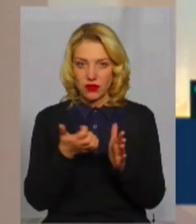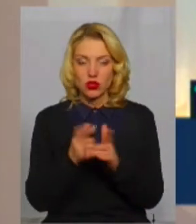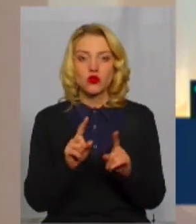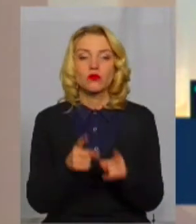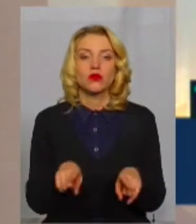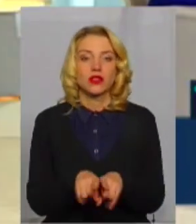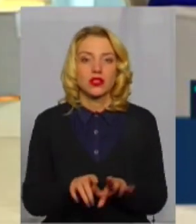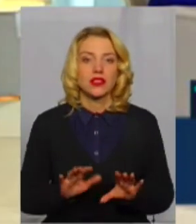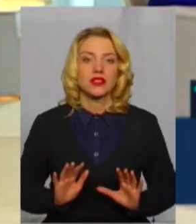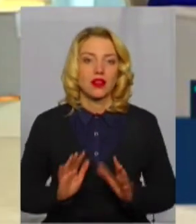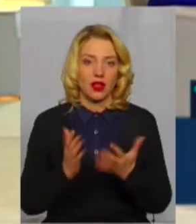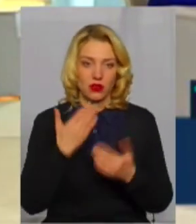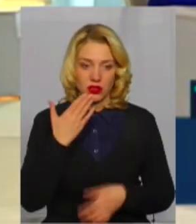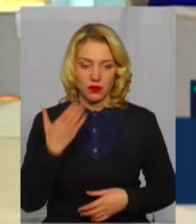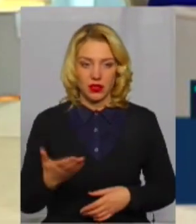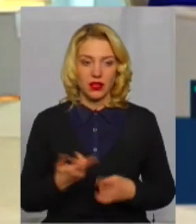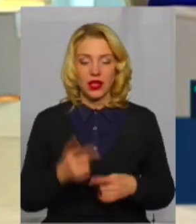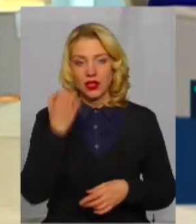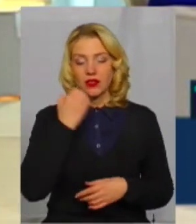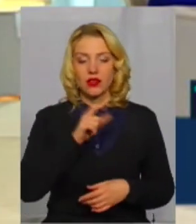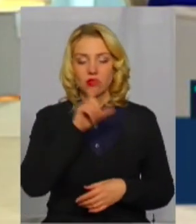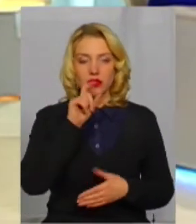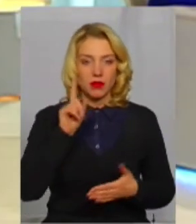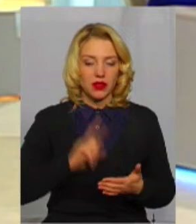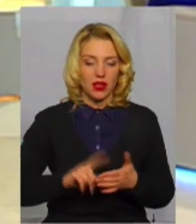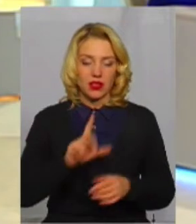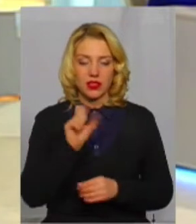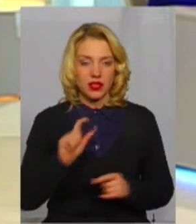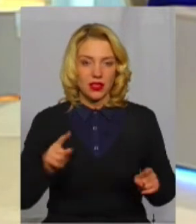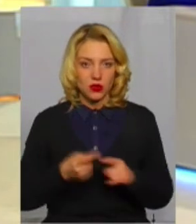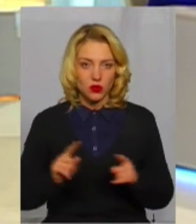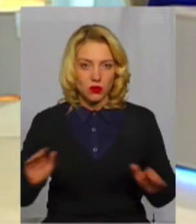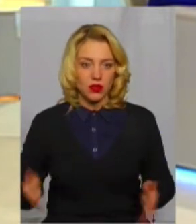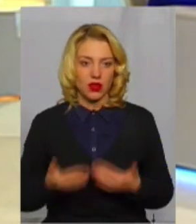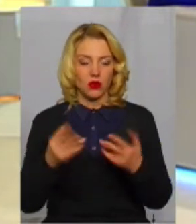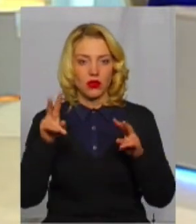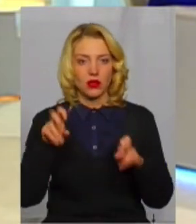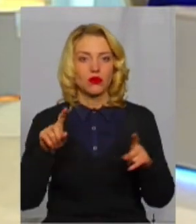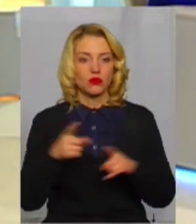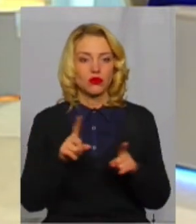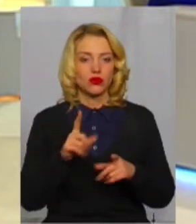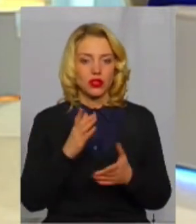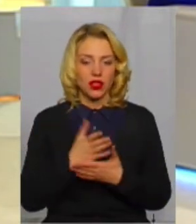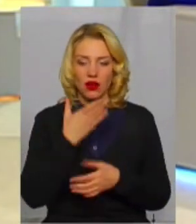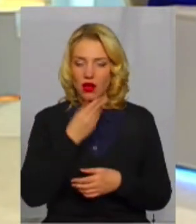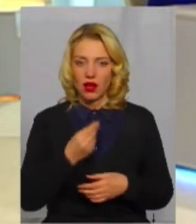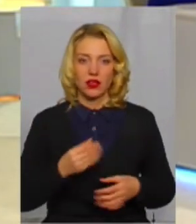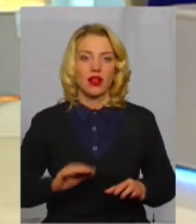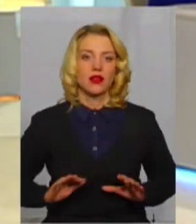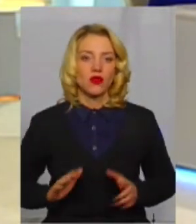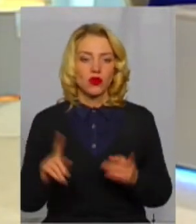сталося? Дякую за запитання і за підняту тему, тому що якраз є гарна нагода десь